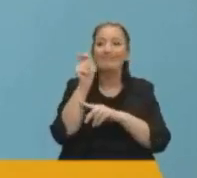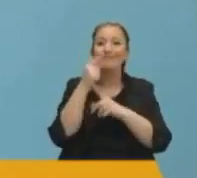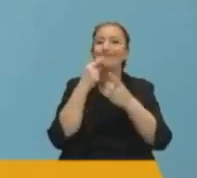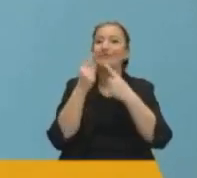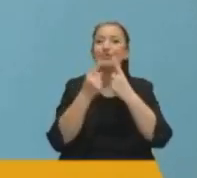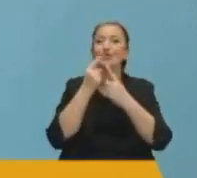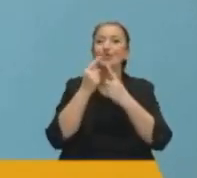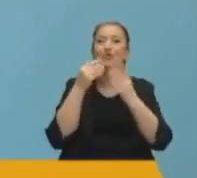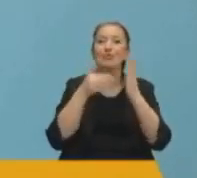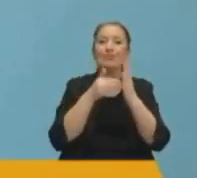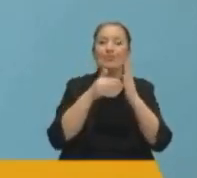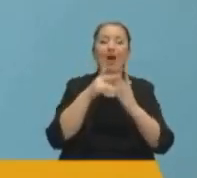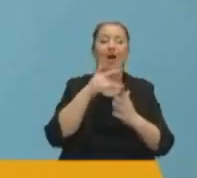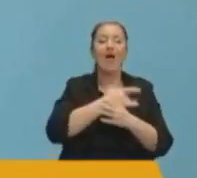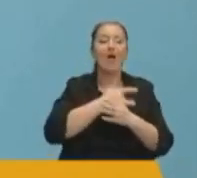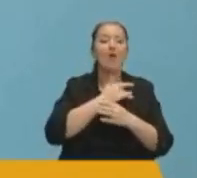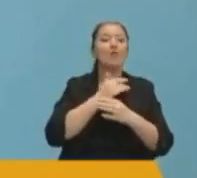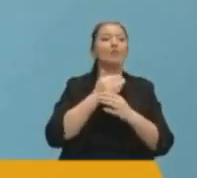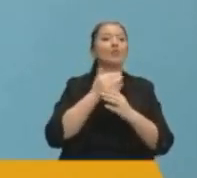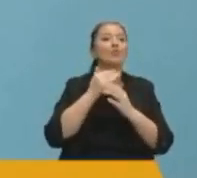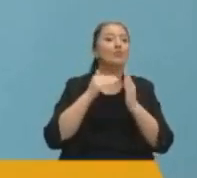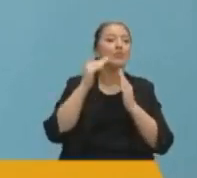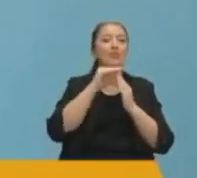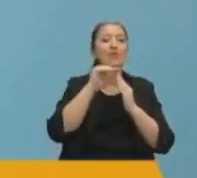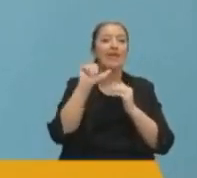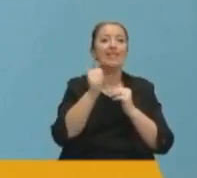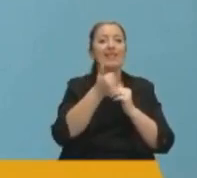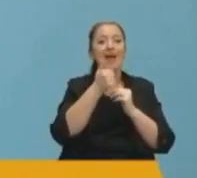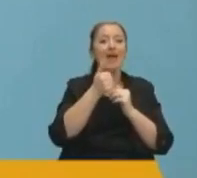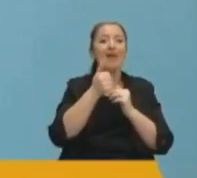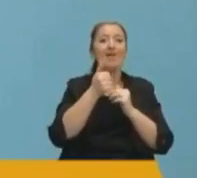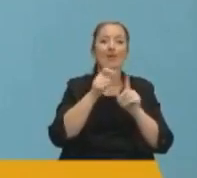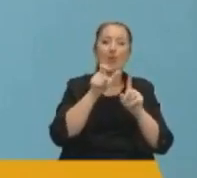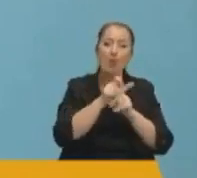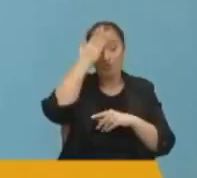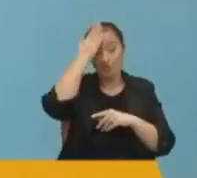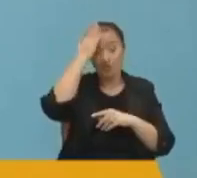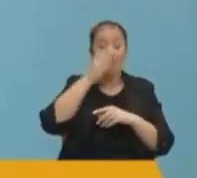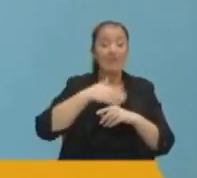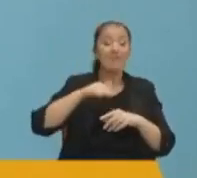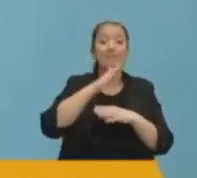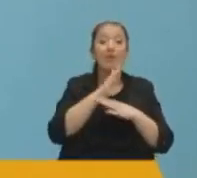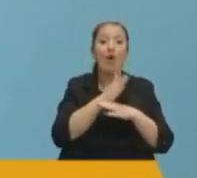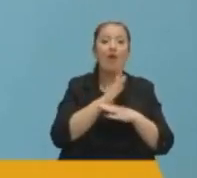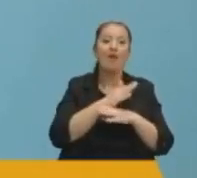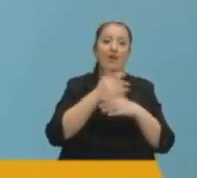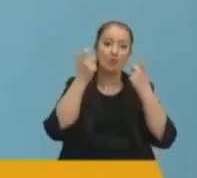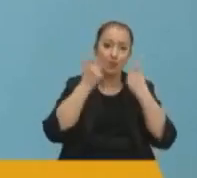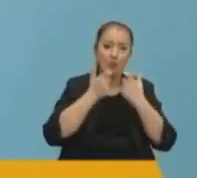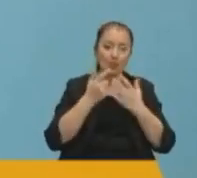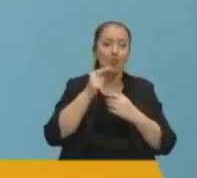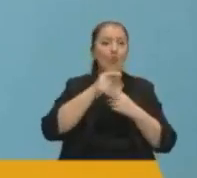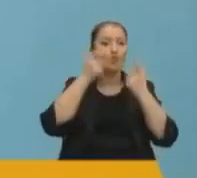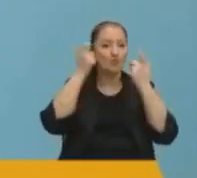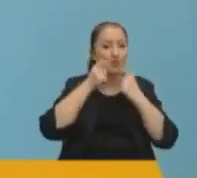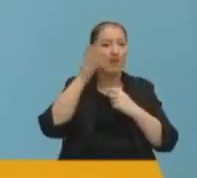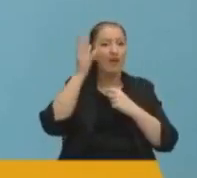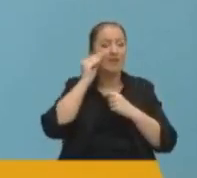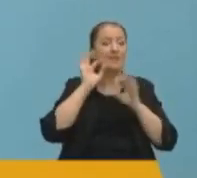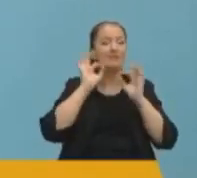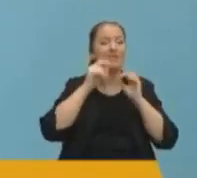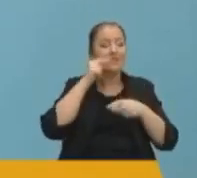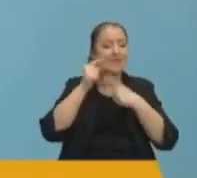ve Anadolu'nun yüce değerlerini aslı gibi muhafaza etmek hepimizin müşterek sorumluluğudur. İşte bu sorumluluk anlayışıyla her yıl Konya'da